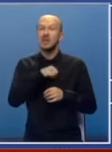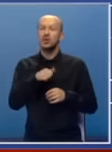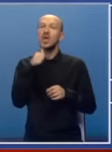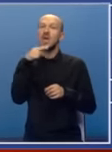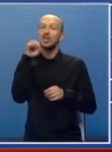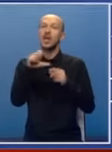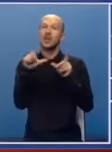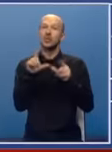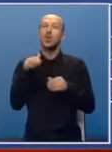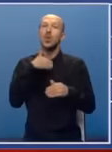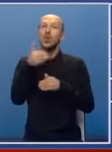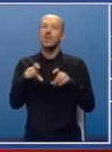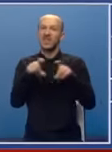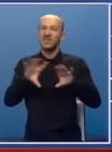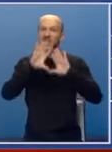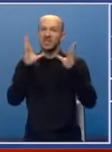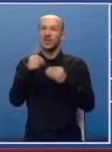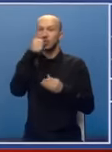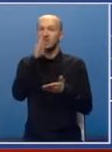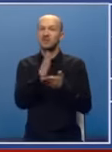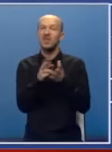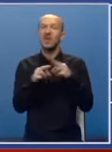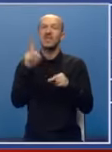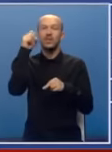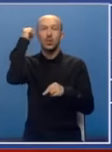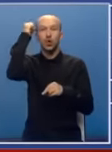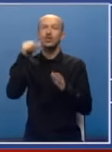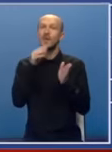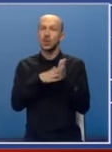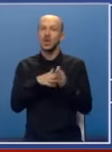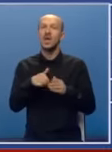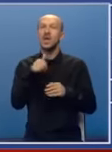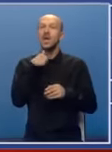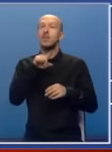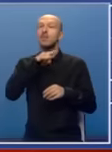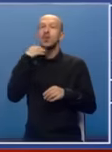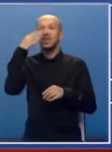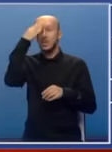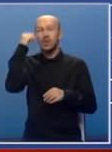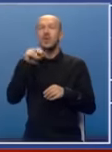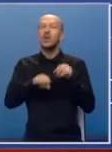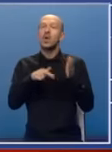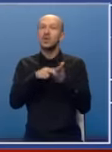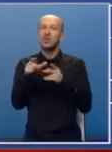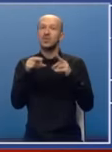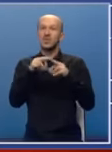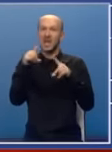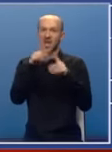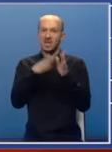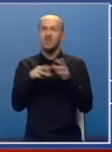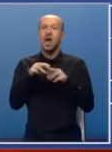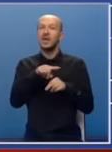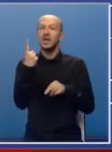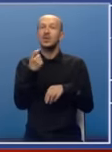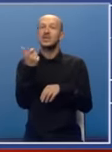i da kaže da su oni unapred krivi za sve što se zbiva na severu Kosovo i Metohije, jer mnogi zaboravljaju kako je krenulo sve sa tim, a